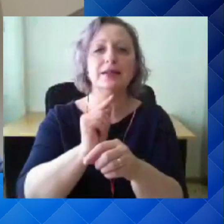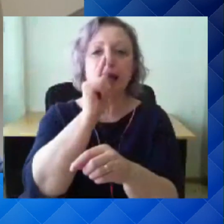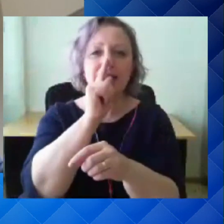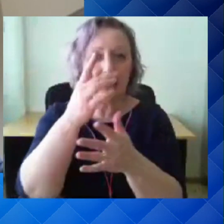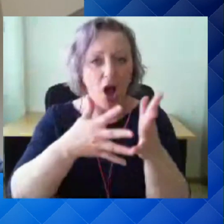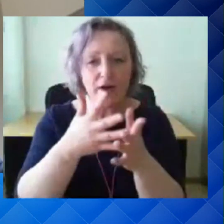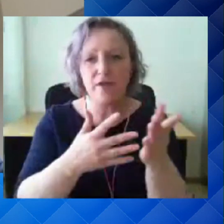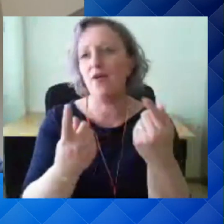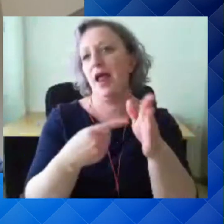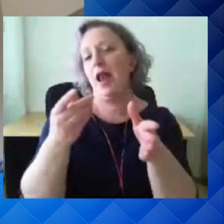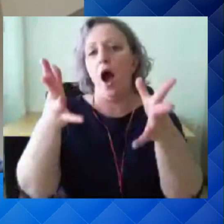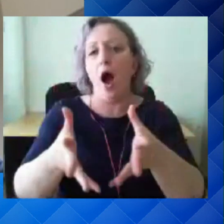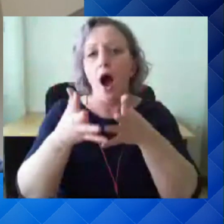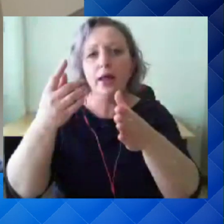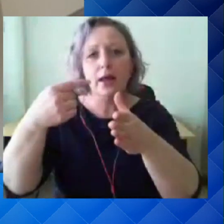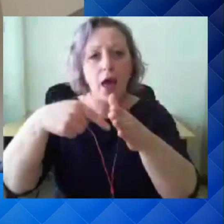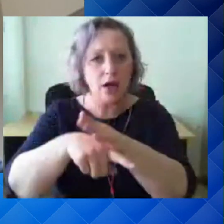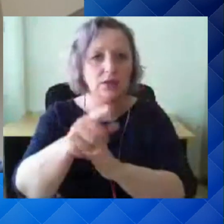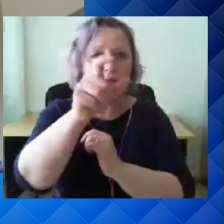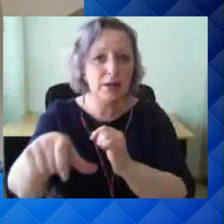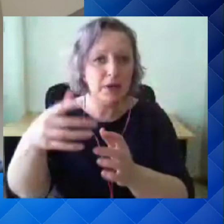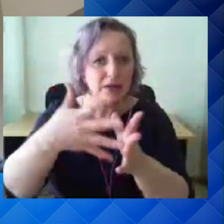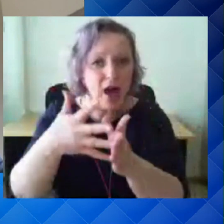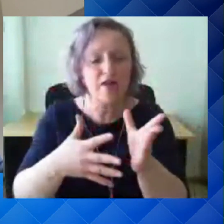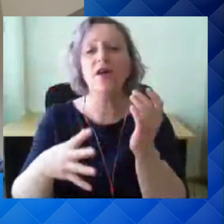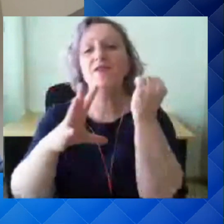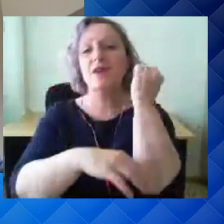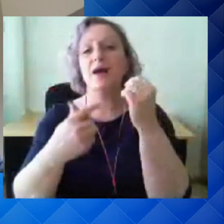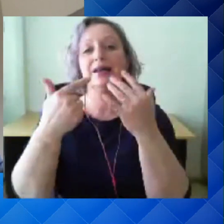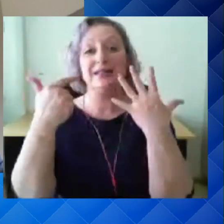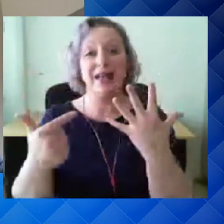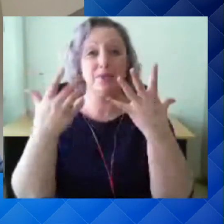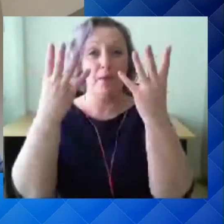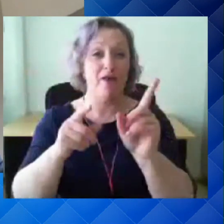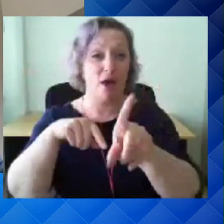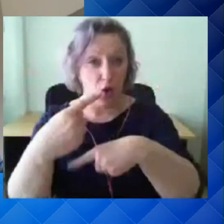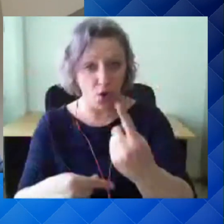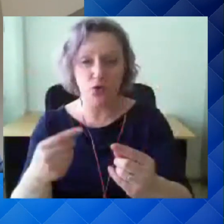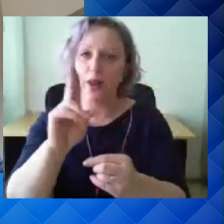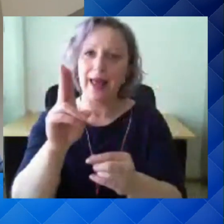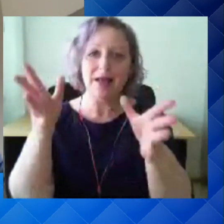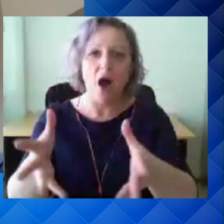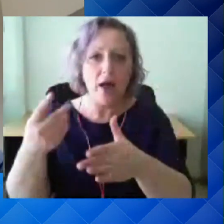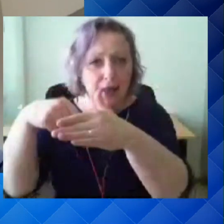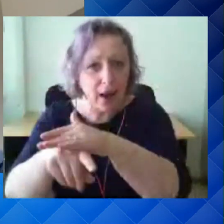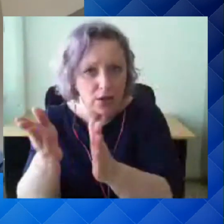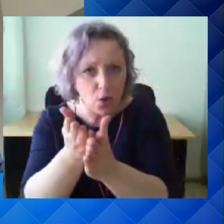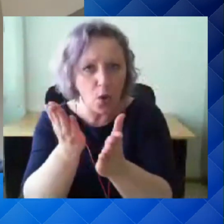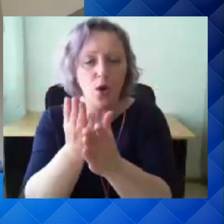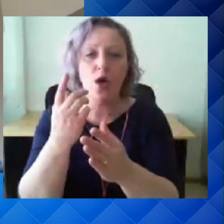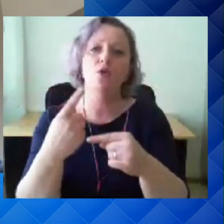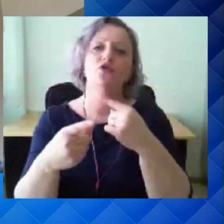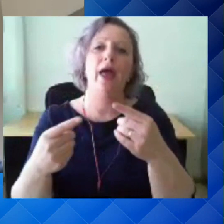viimase seitsemõpäeva jooksul aiglaravil viibivate COVID-19 patsientide arv jõvitava